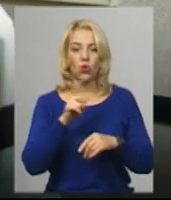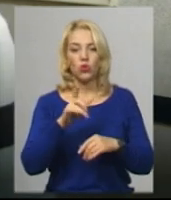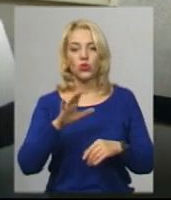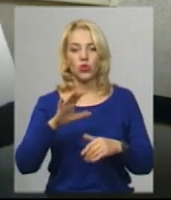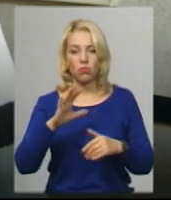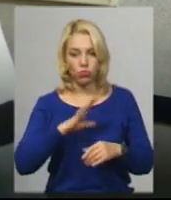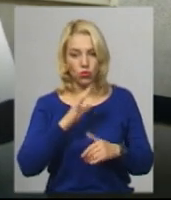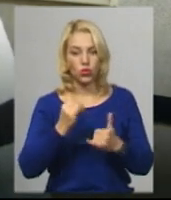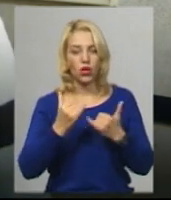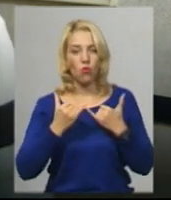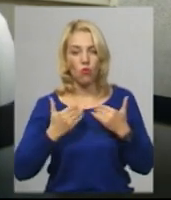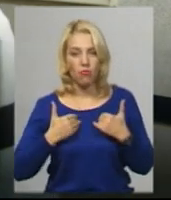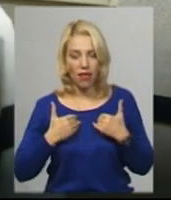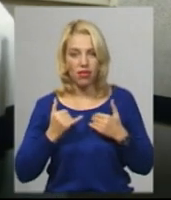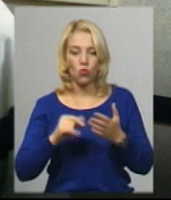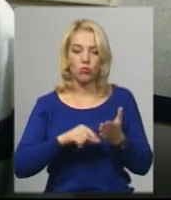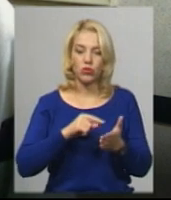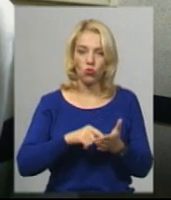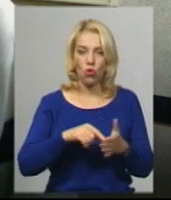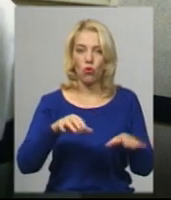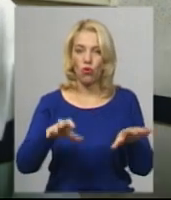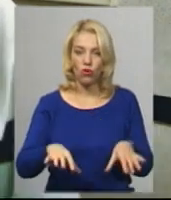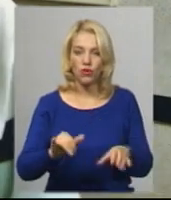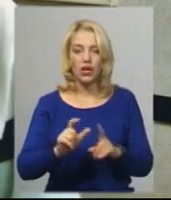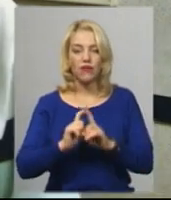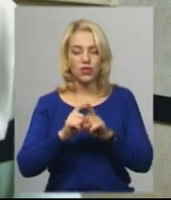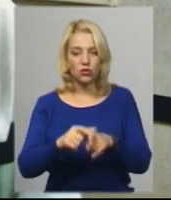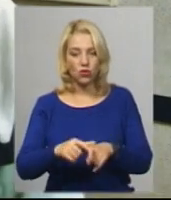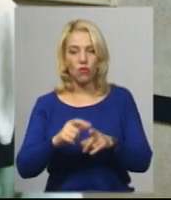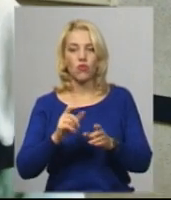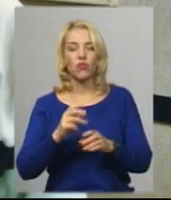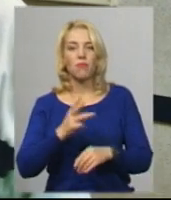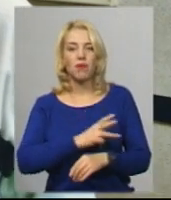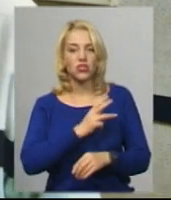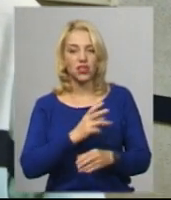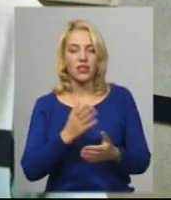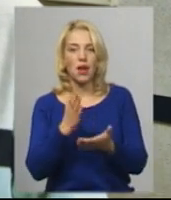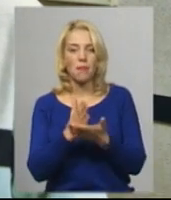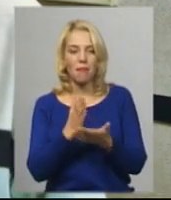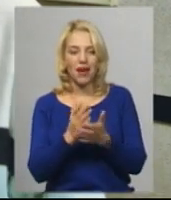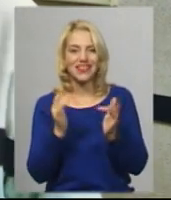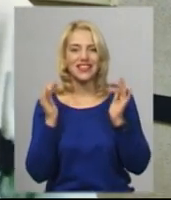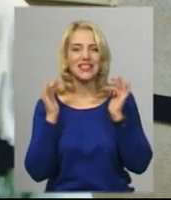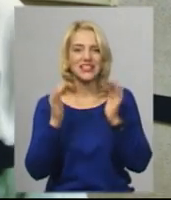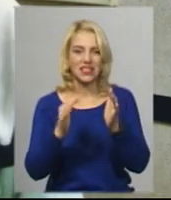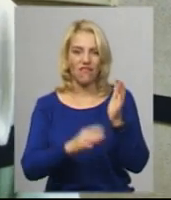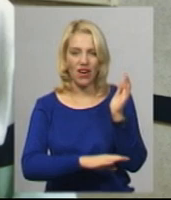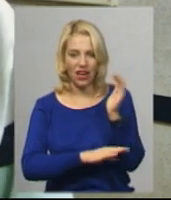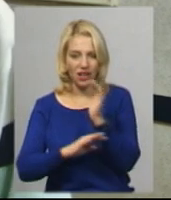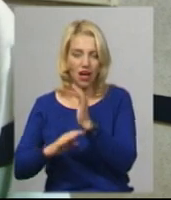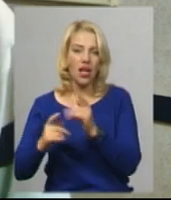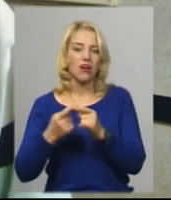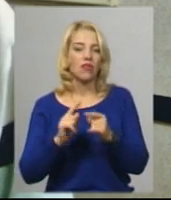міського голови, висловлювали бажання мати сквер, але на сьогоднішній день ця земельна ділянка знаходиться в